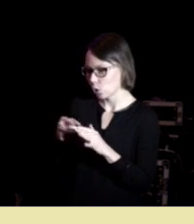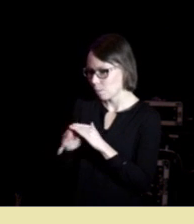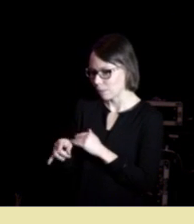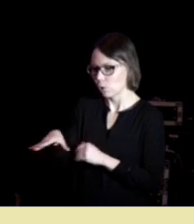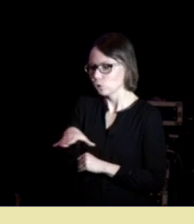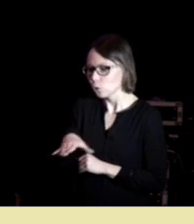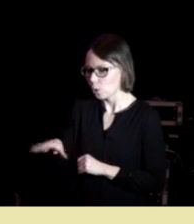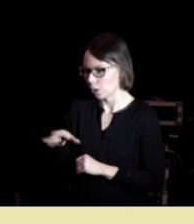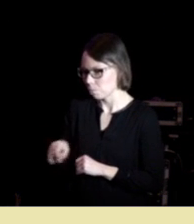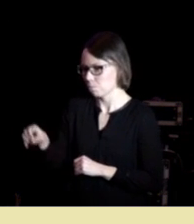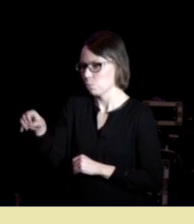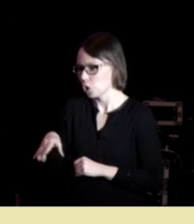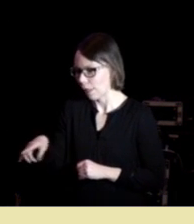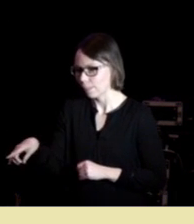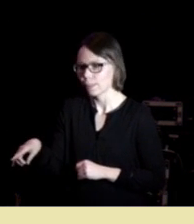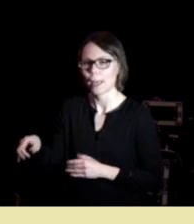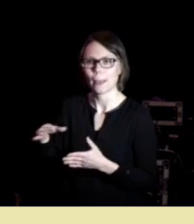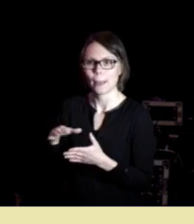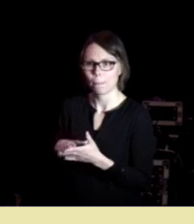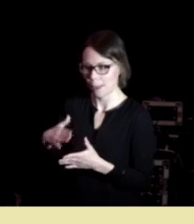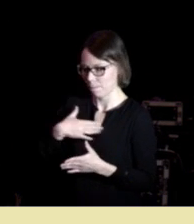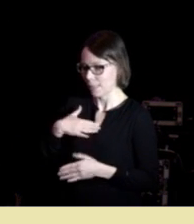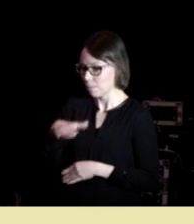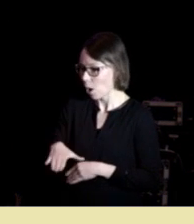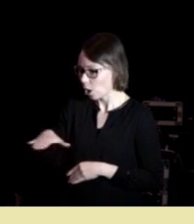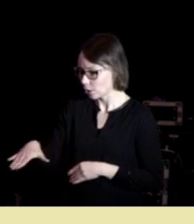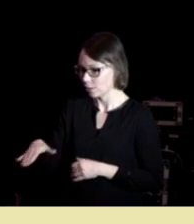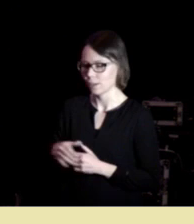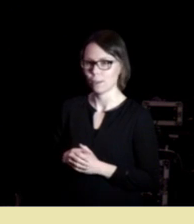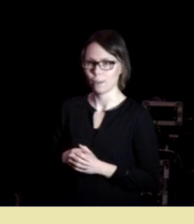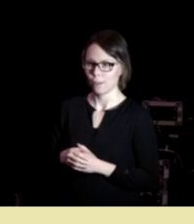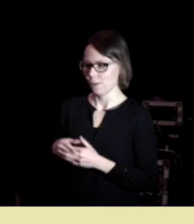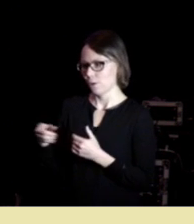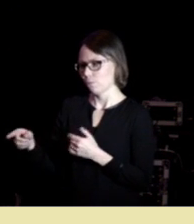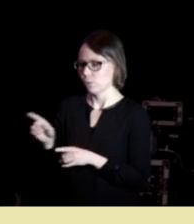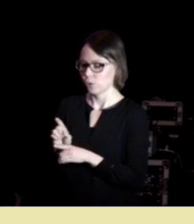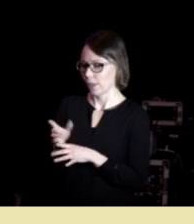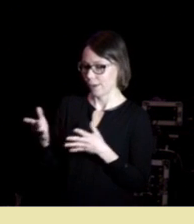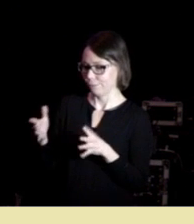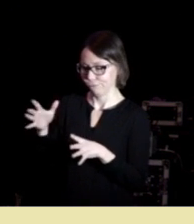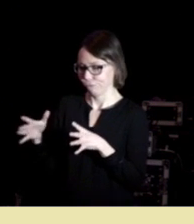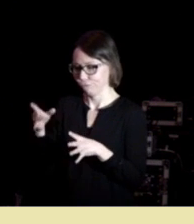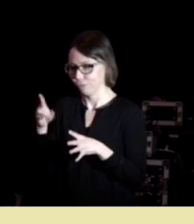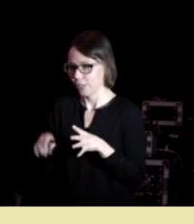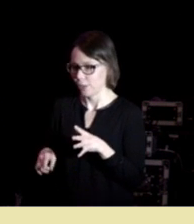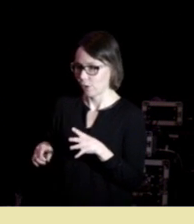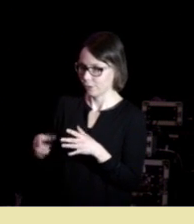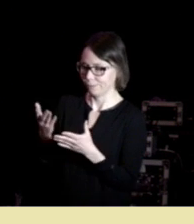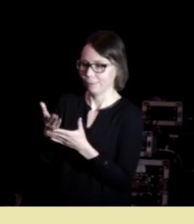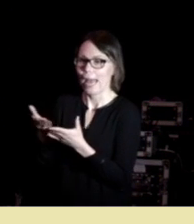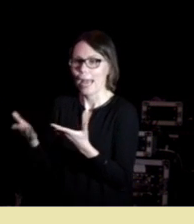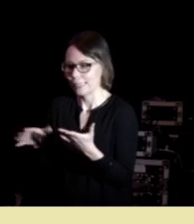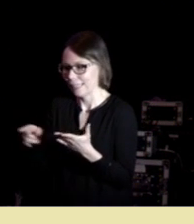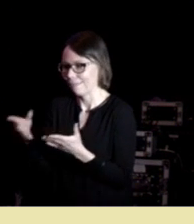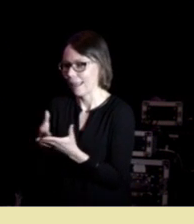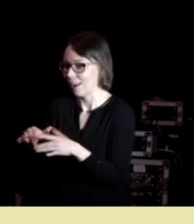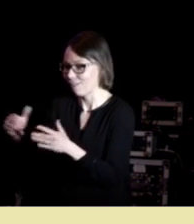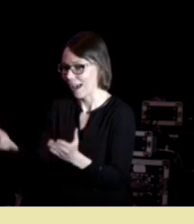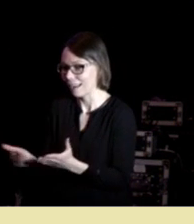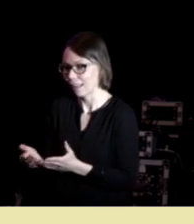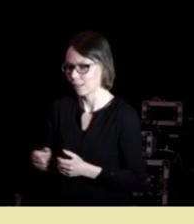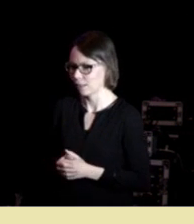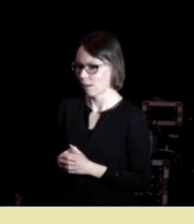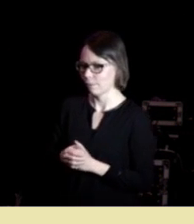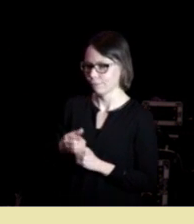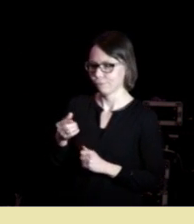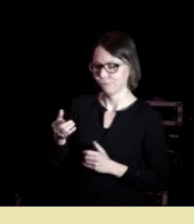torget i denne byen. sammen med mine barn. Vi var på en slags oppskurt æren i den delen av verden. Av en